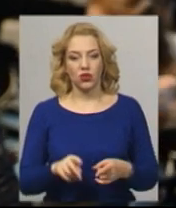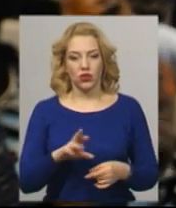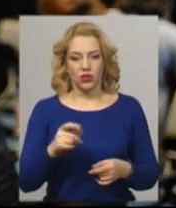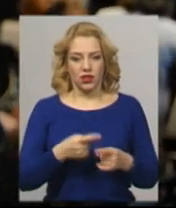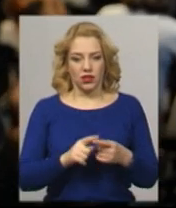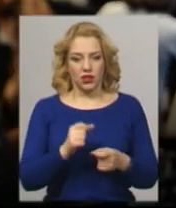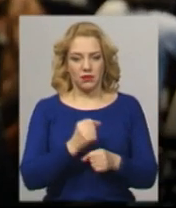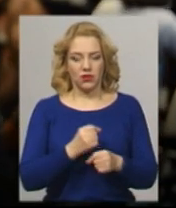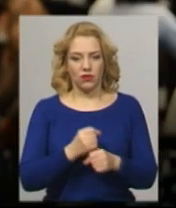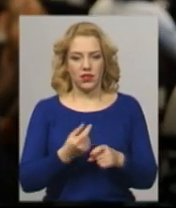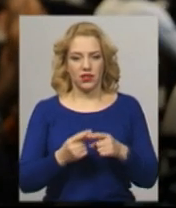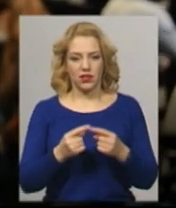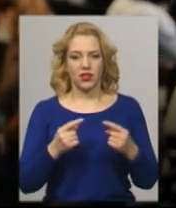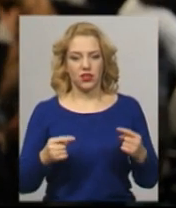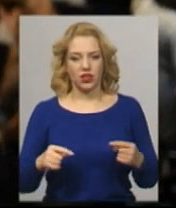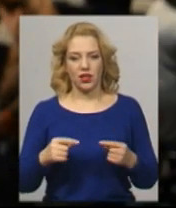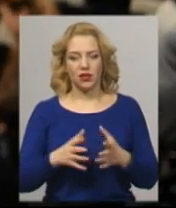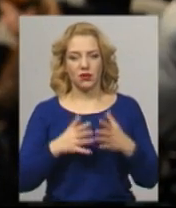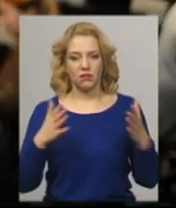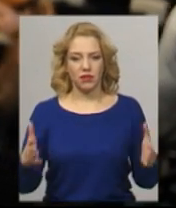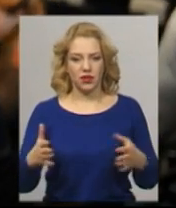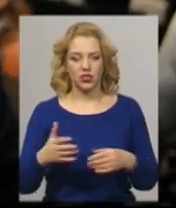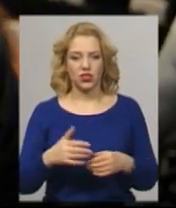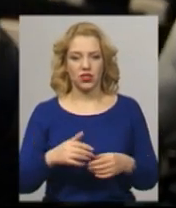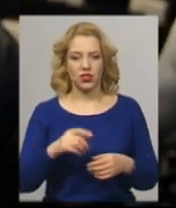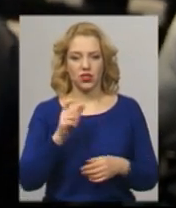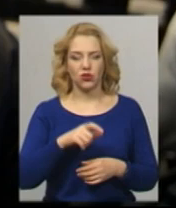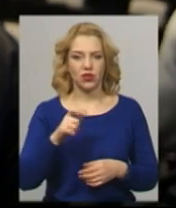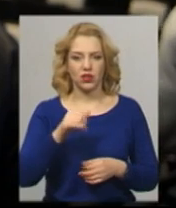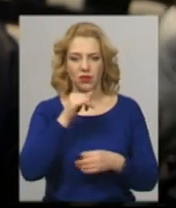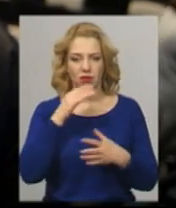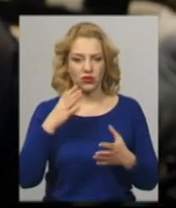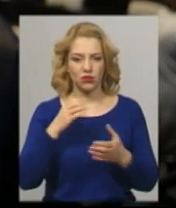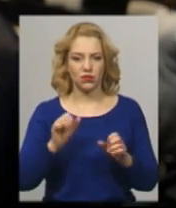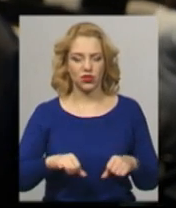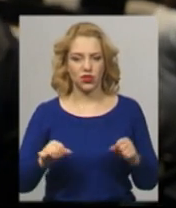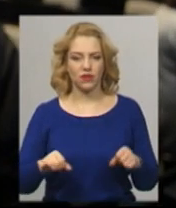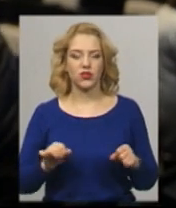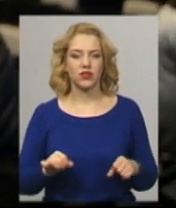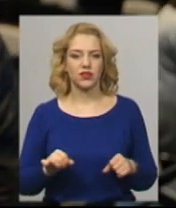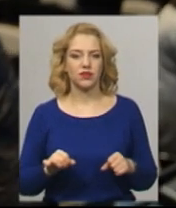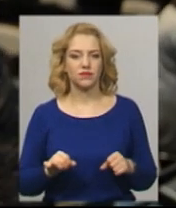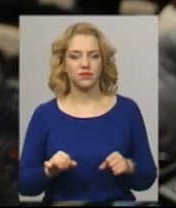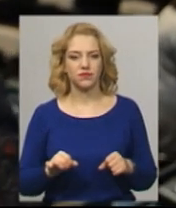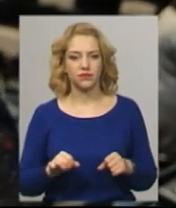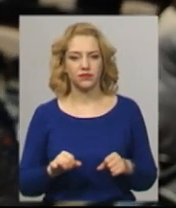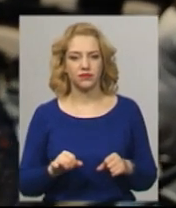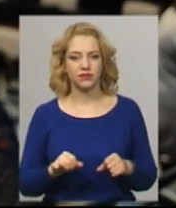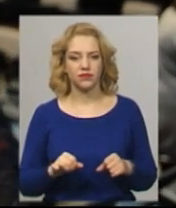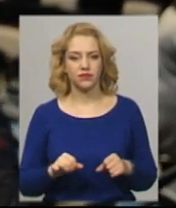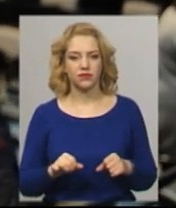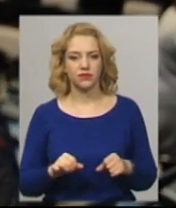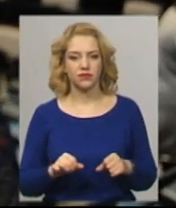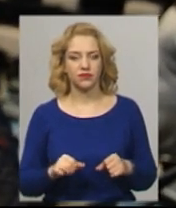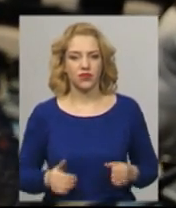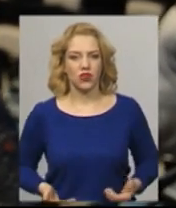речей, тому що переважна більшість українців зараз і так не має можливості адекватно вижити